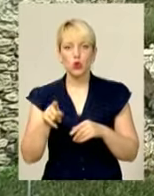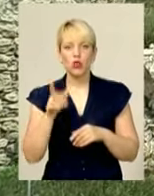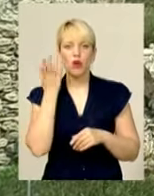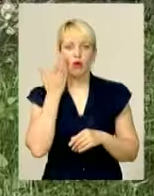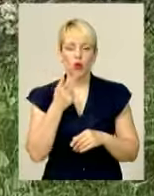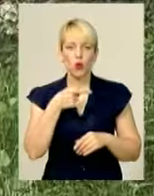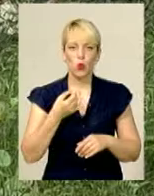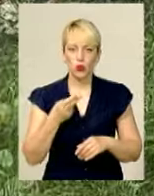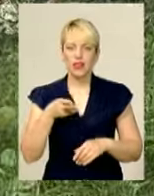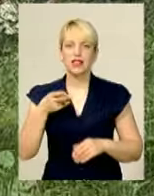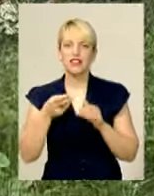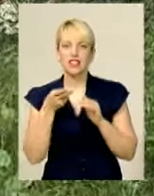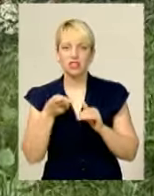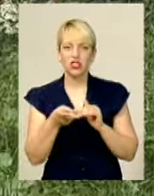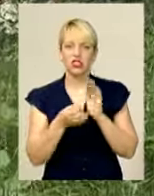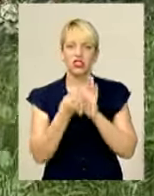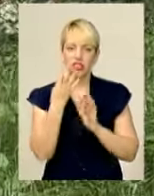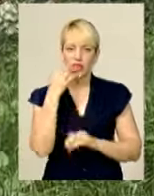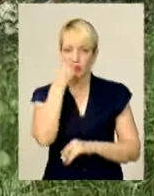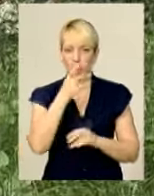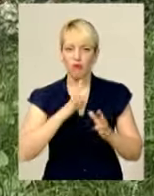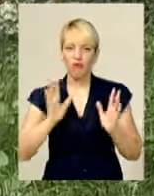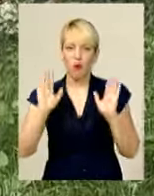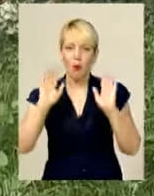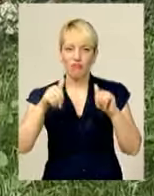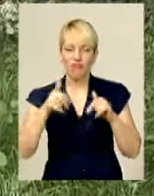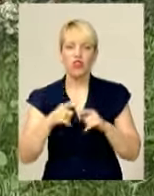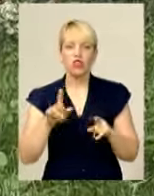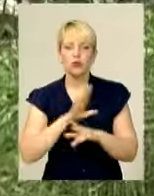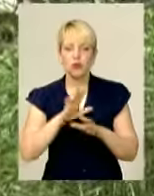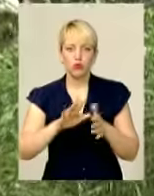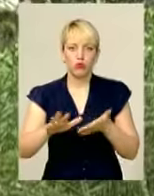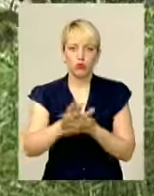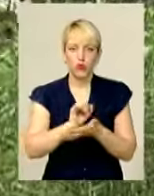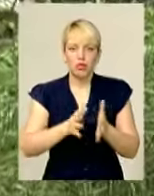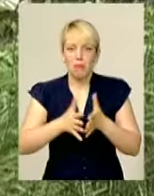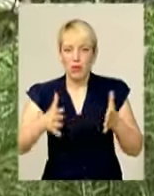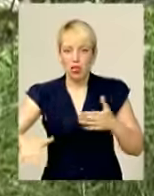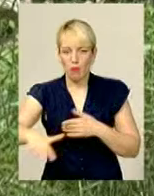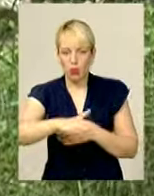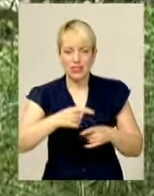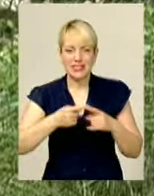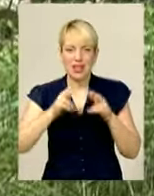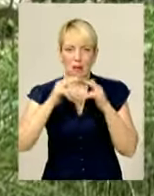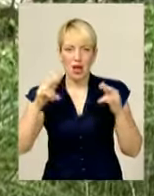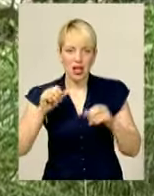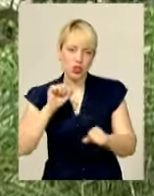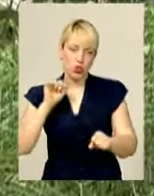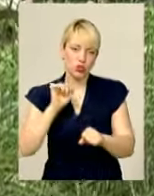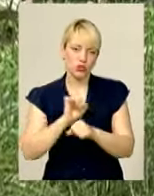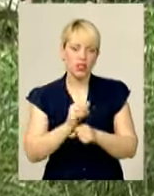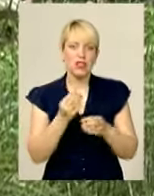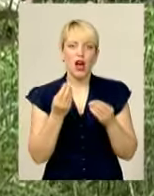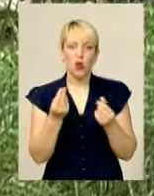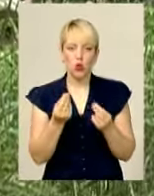2014-го, тут стався обвал. Щоб руйнація не охопила більшу площу, палац законсервують. За кошти з обласного бюджету